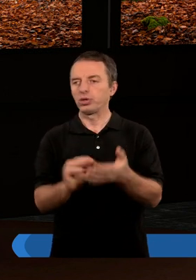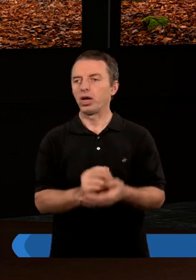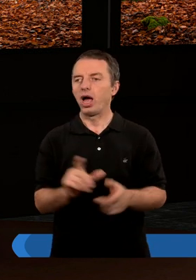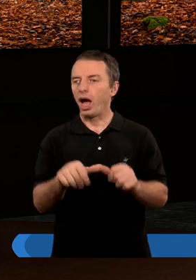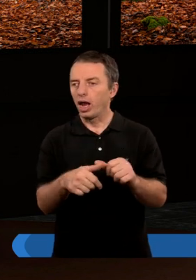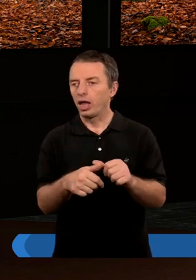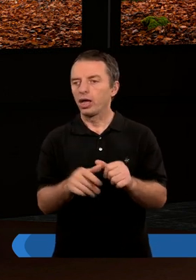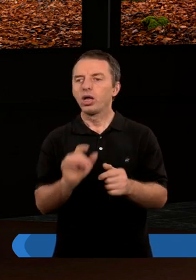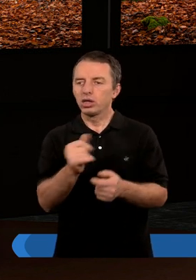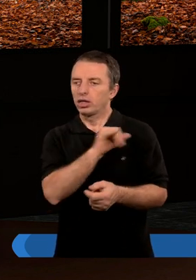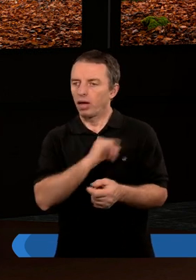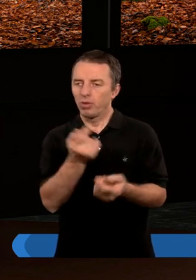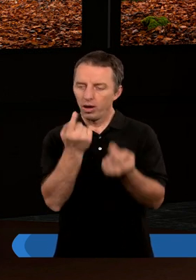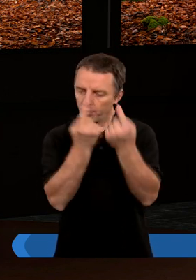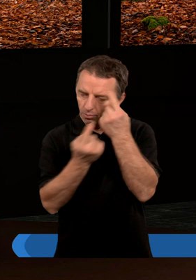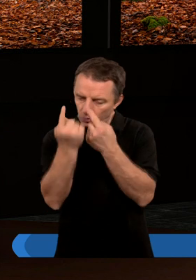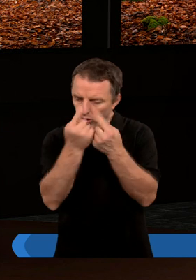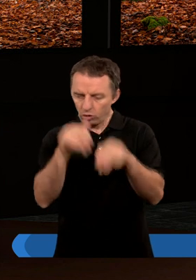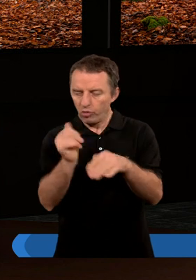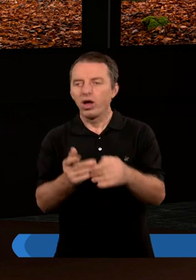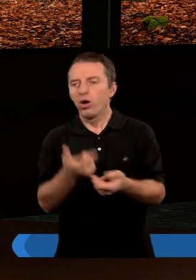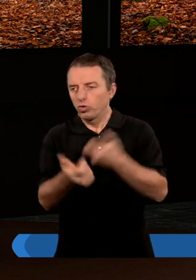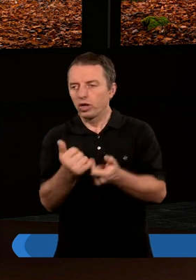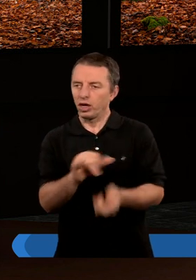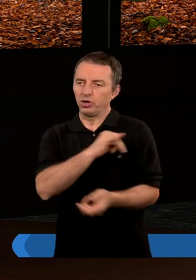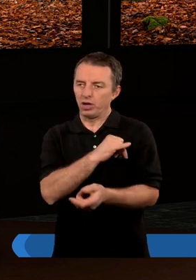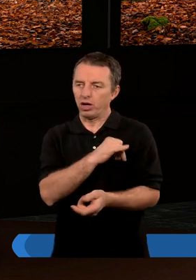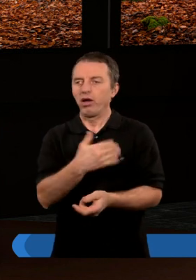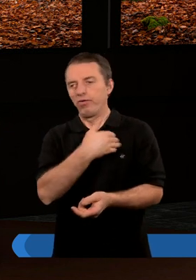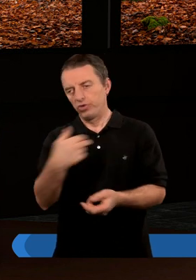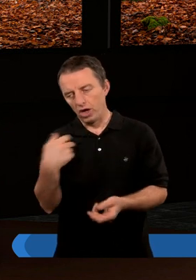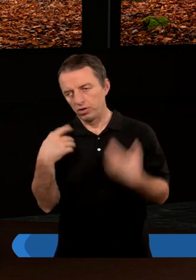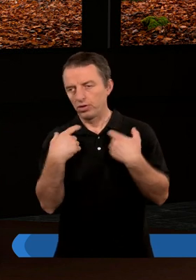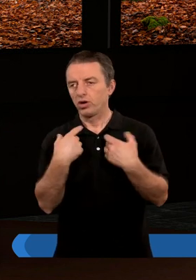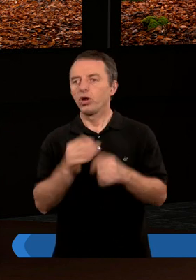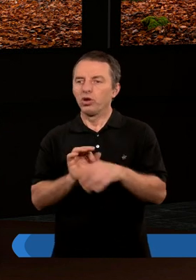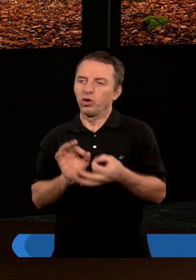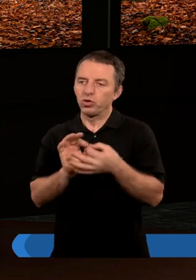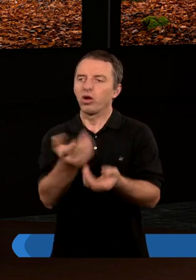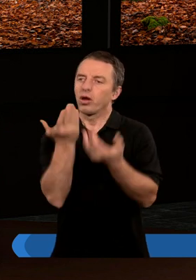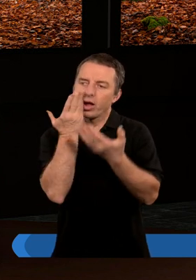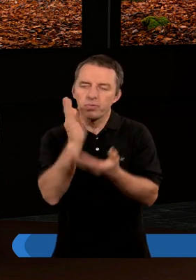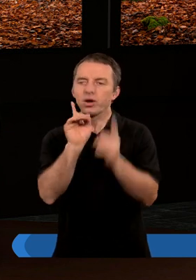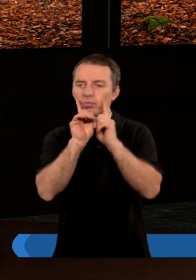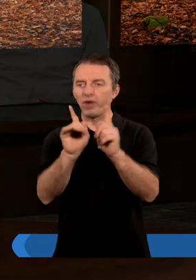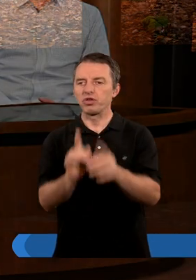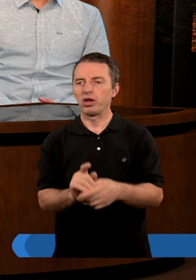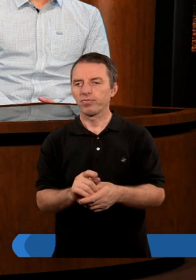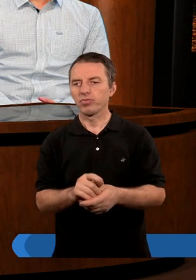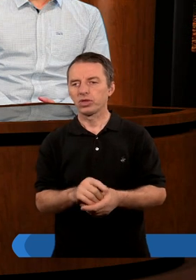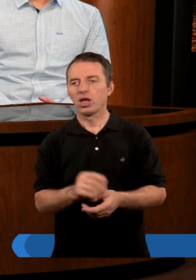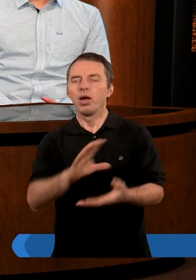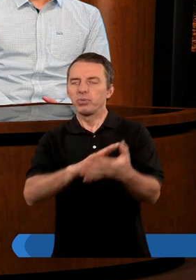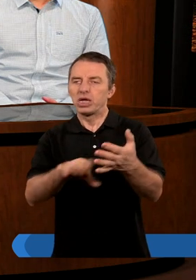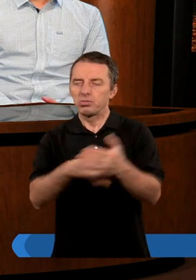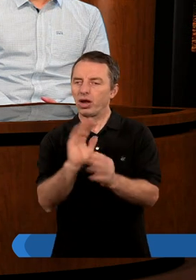pisze, ale sama możliwość popełnienia grzechu w naszym życiu w dalszym ciągu jest jak najbardziej realna. Zgadzacie się